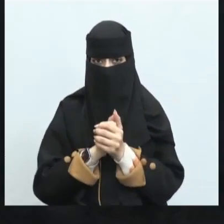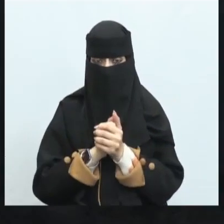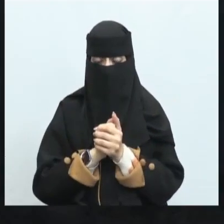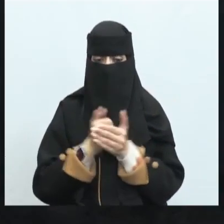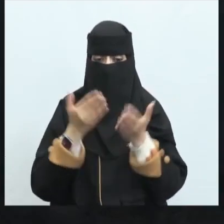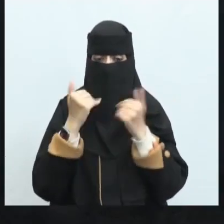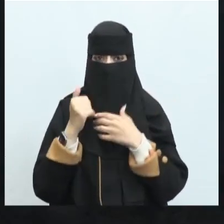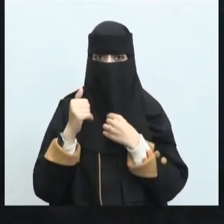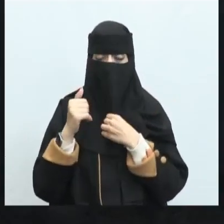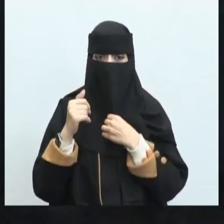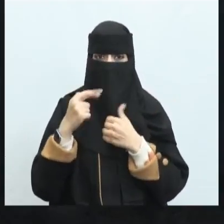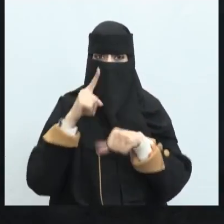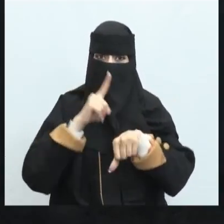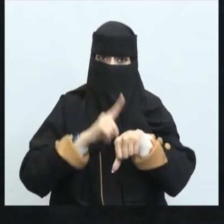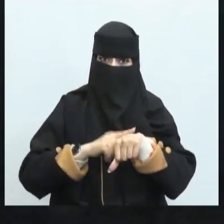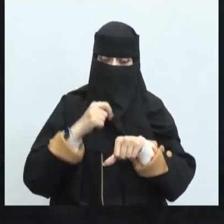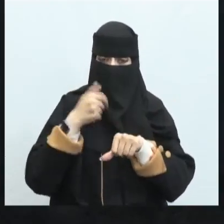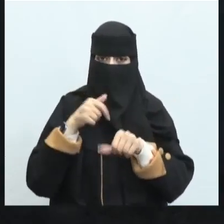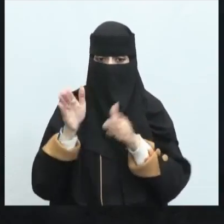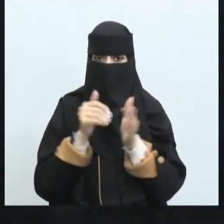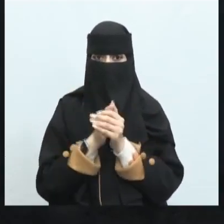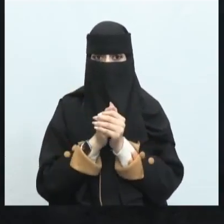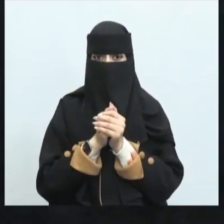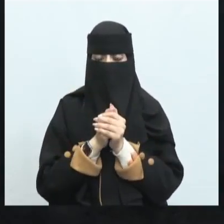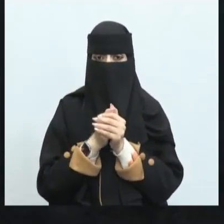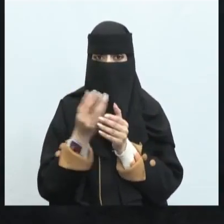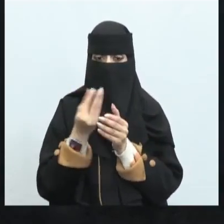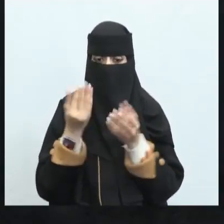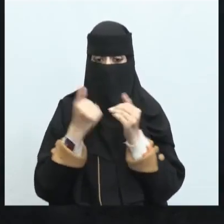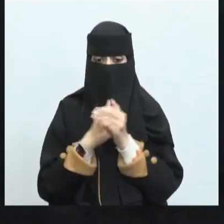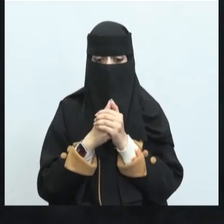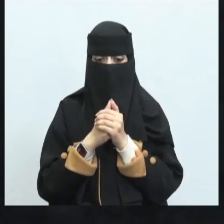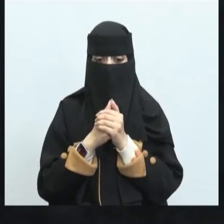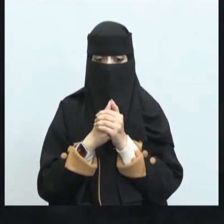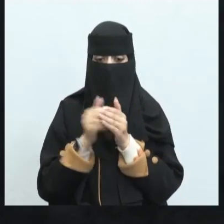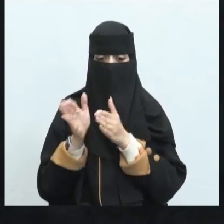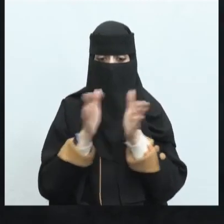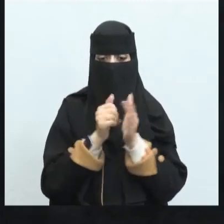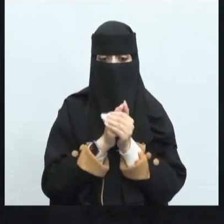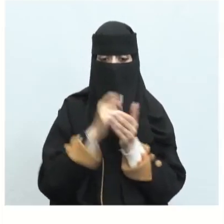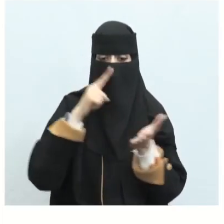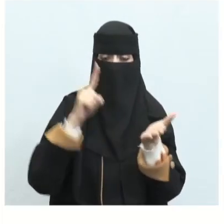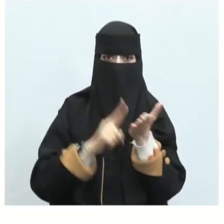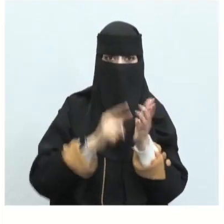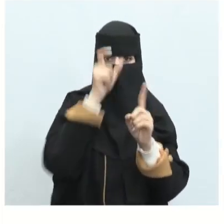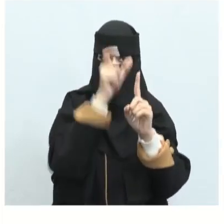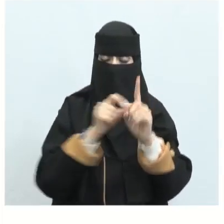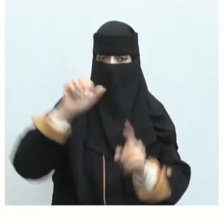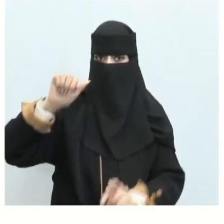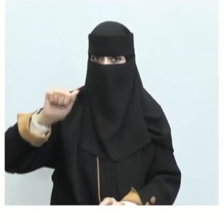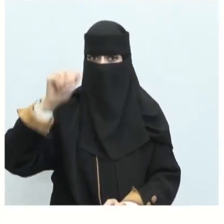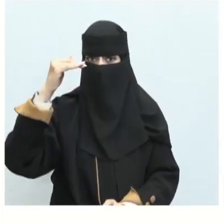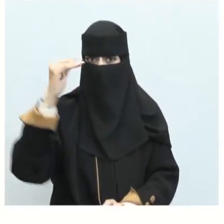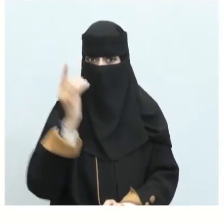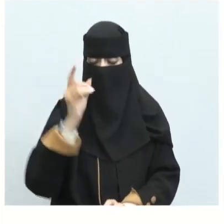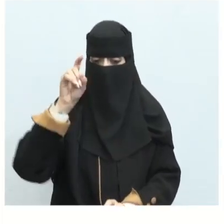الشتاء يقل كرمه قليل لأن فصل الشتاء أيضا تقل فيه الموارد والمؤونة وإلى ذلك هنا نقول حتى فصل الشتاء هو يكثر نحر